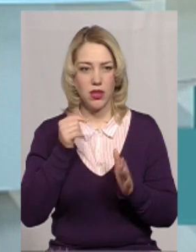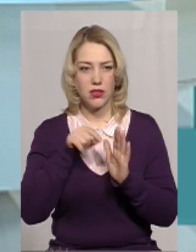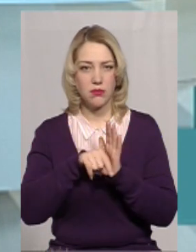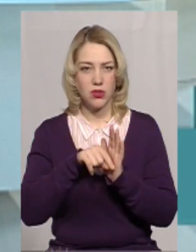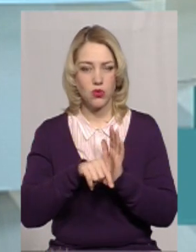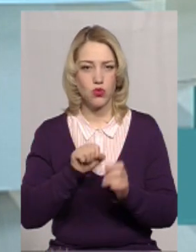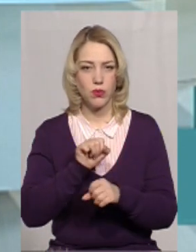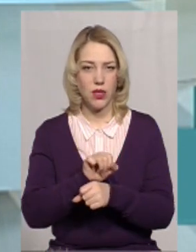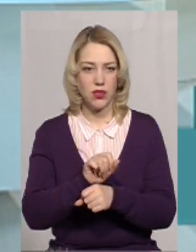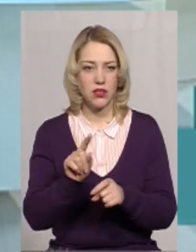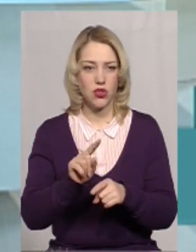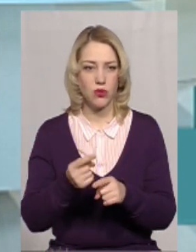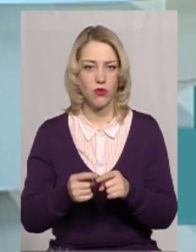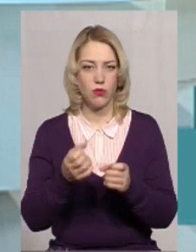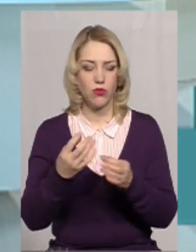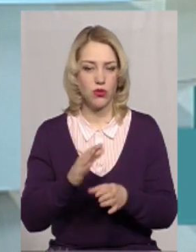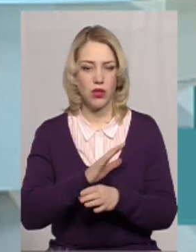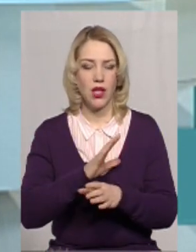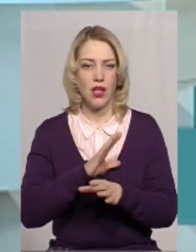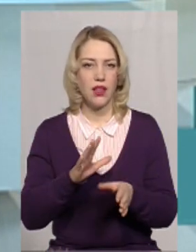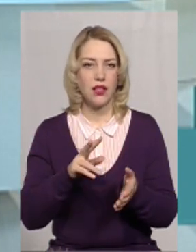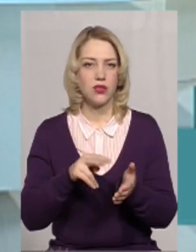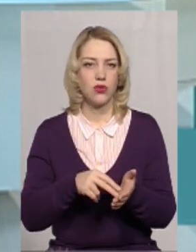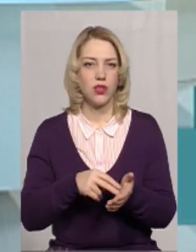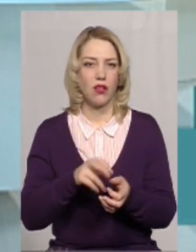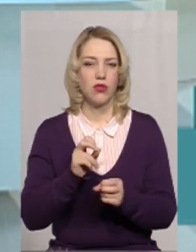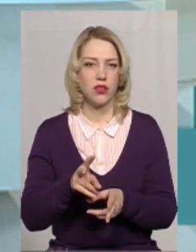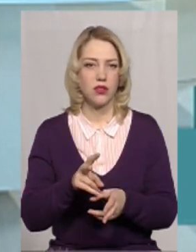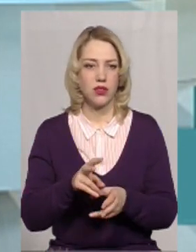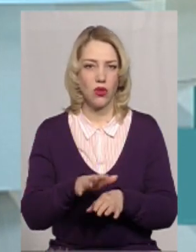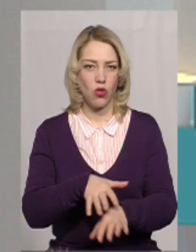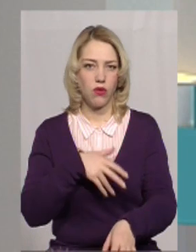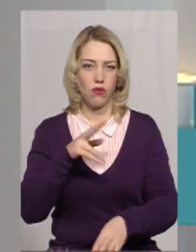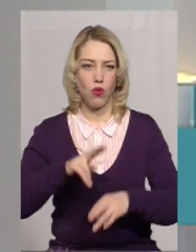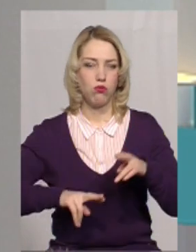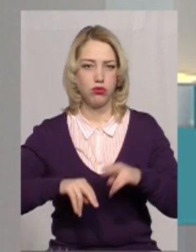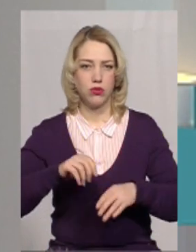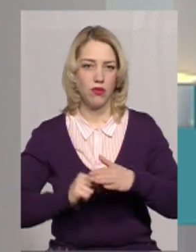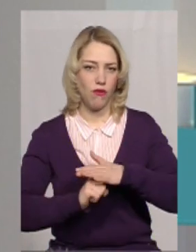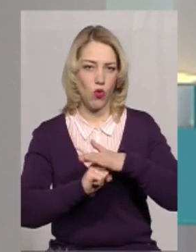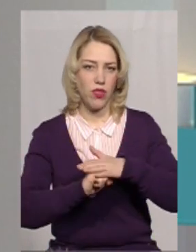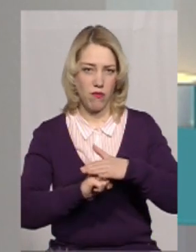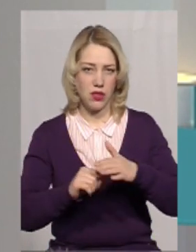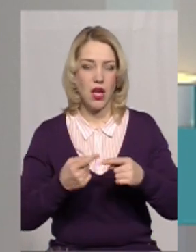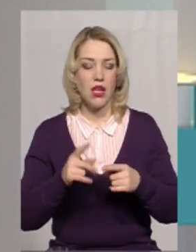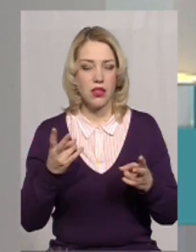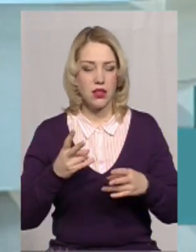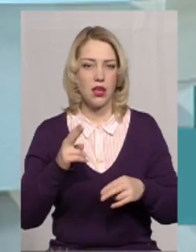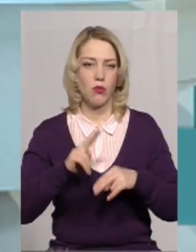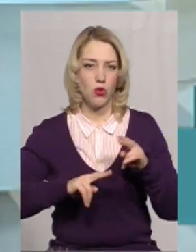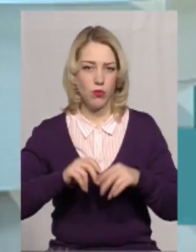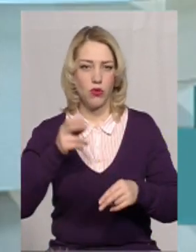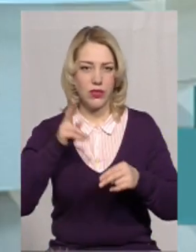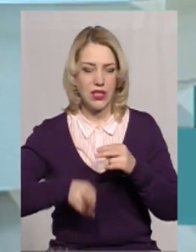змісту зупинятися, щоб ми просто не мали, як, знаєте, такий довгобут фундамент. А потрібно її збудовувати,